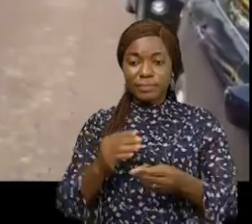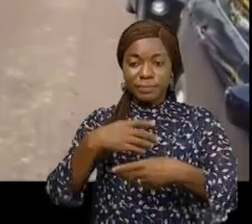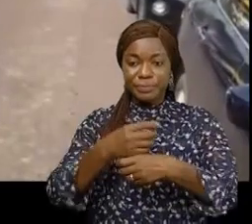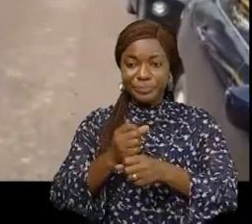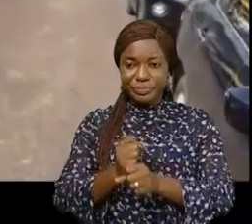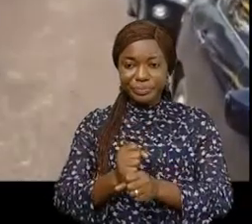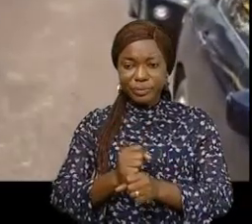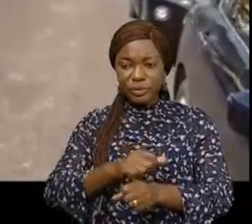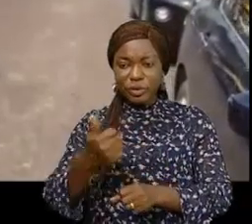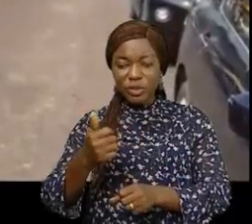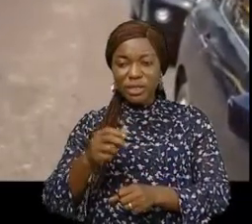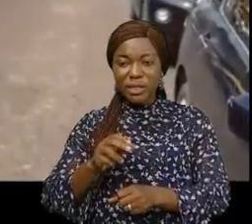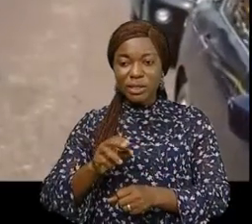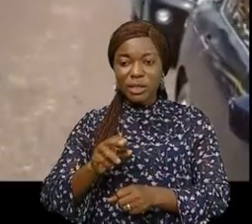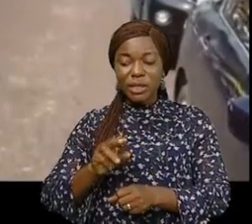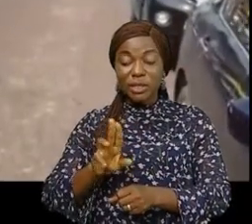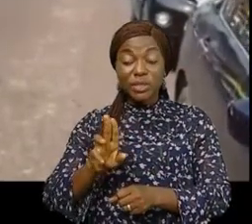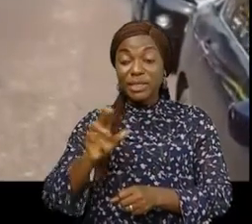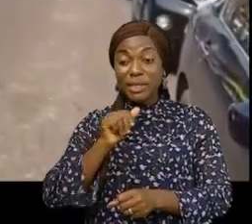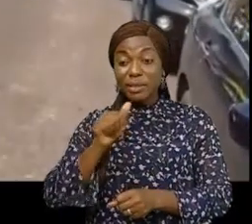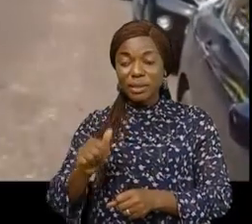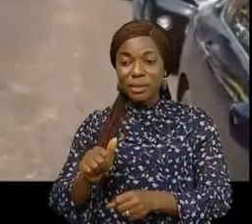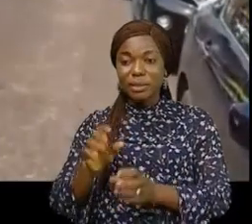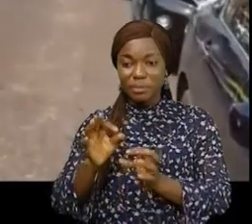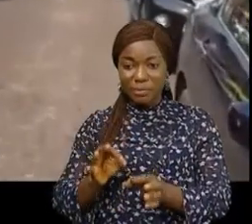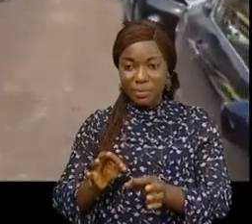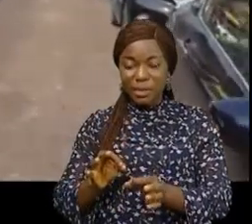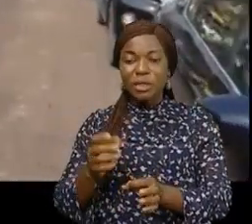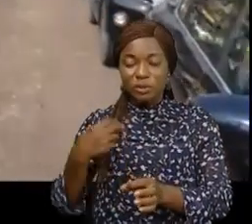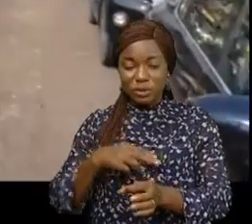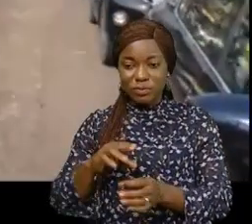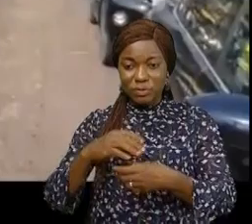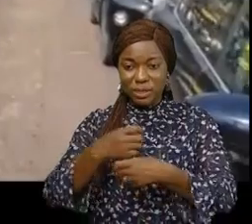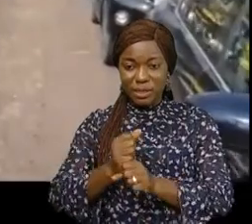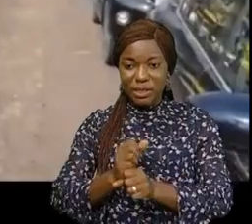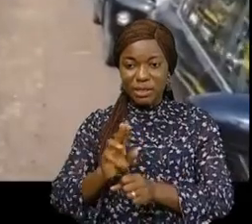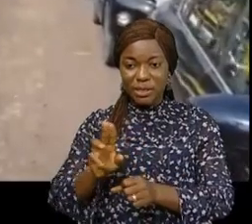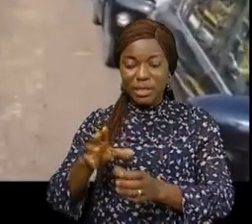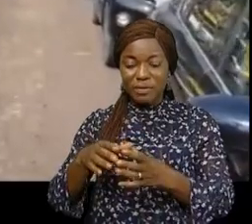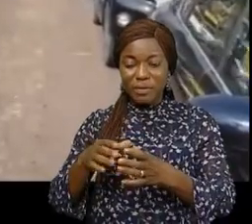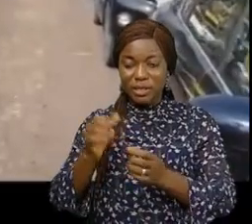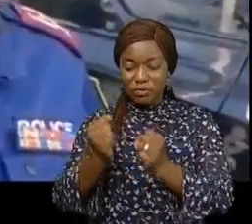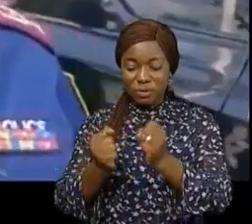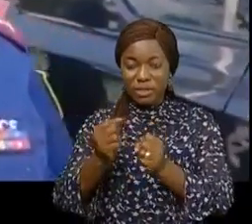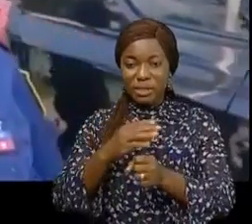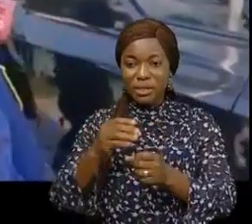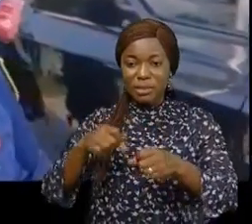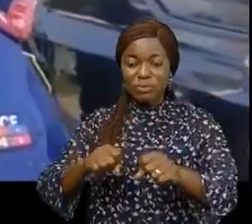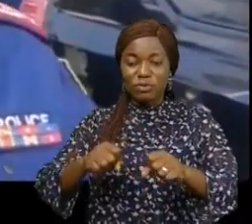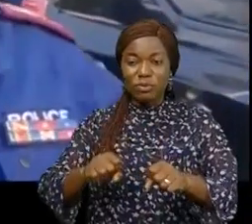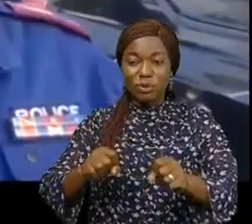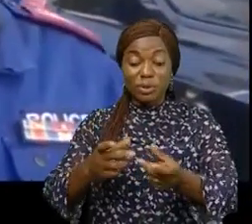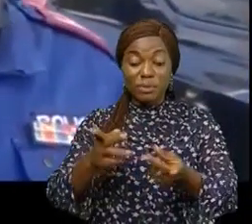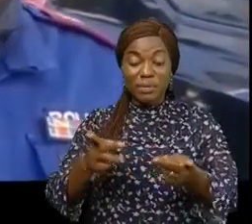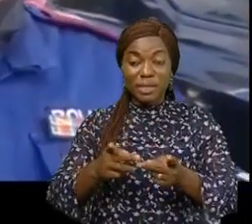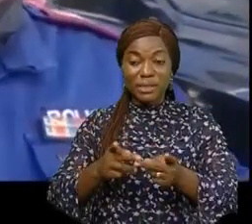unité c'est un escadron mobile avec des voitures avec des motos pour l'arrière de l'ambouillage